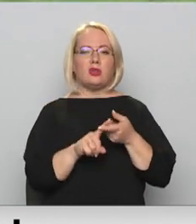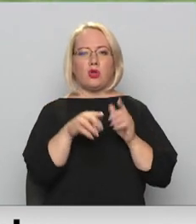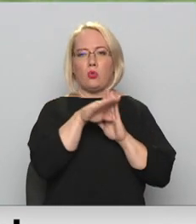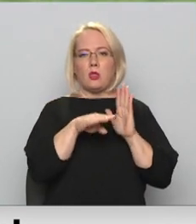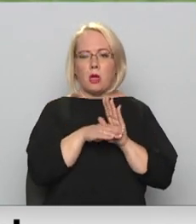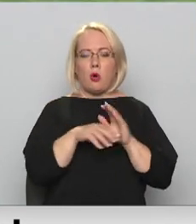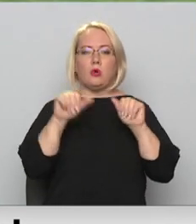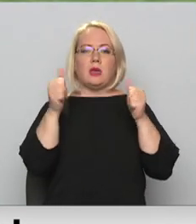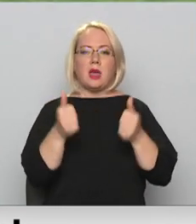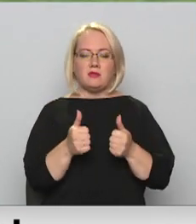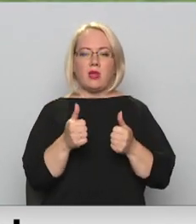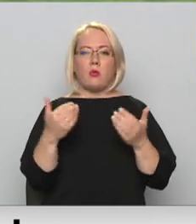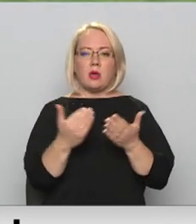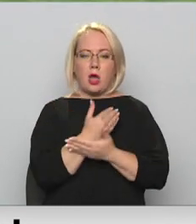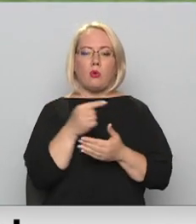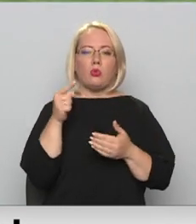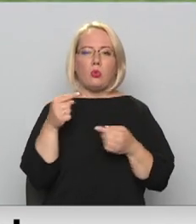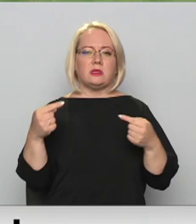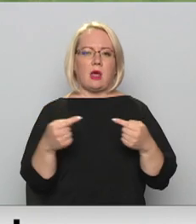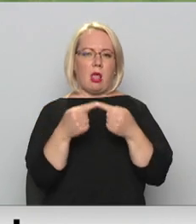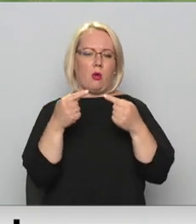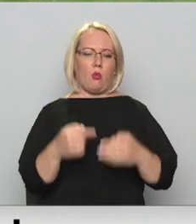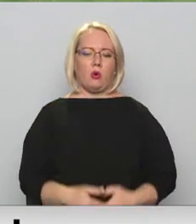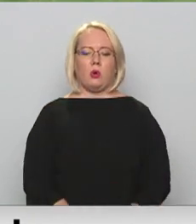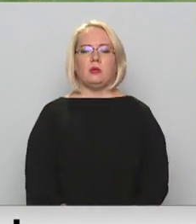jauni to salāgojot. Sandra Lietāni, Andris Pāns, Rete.